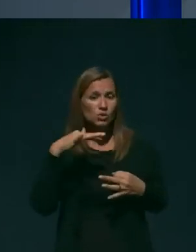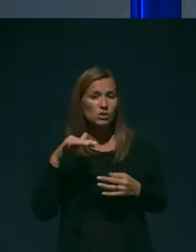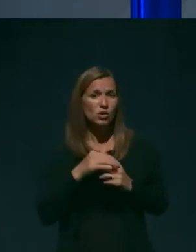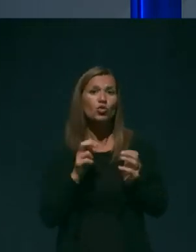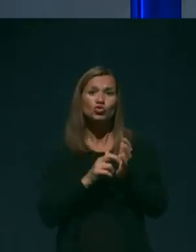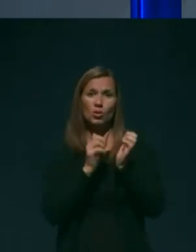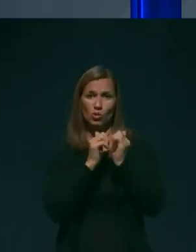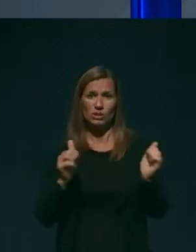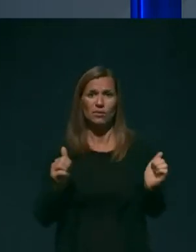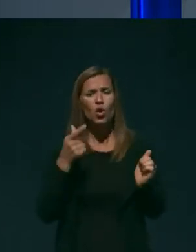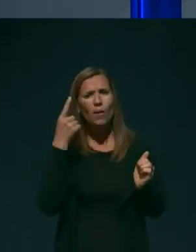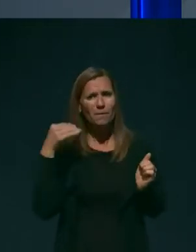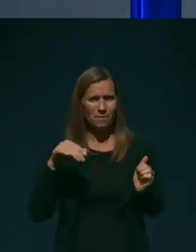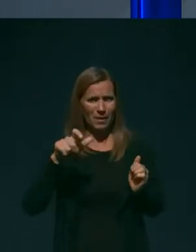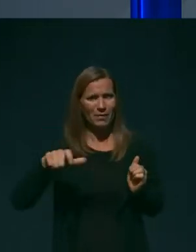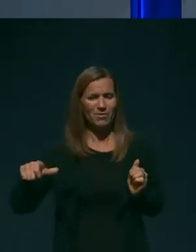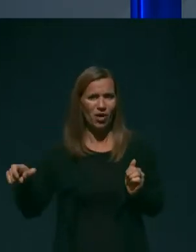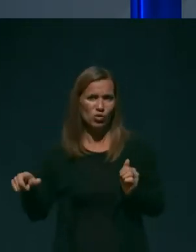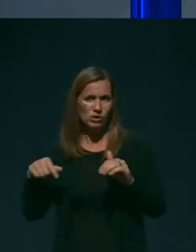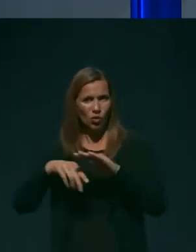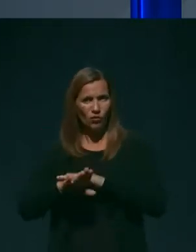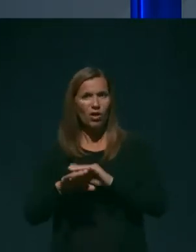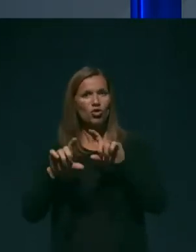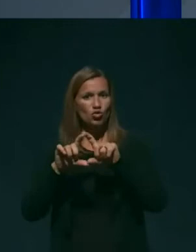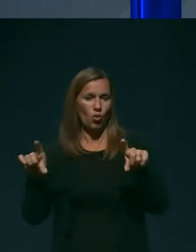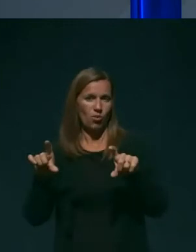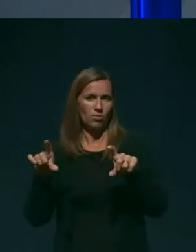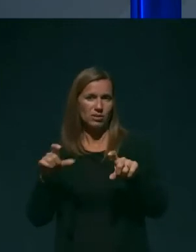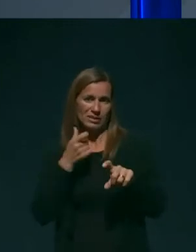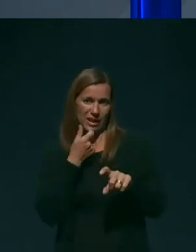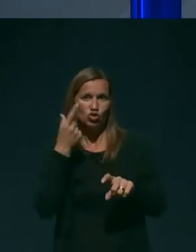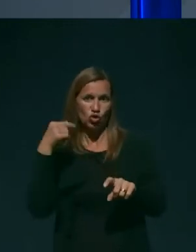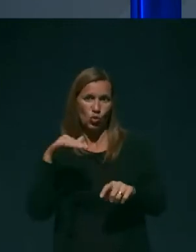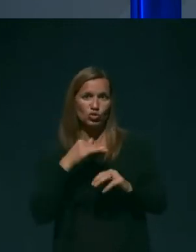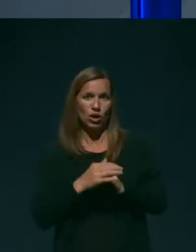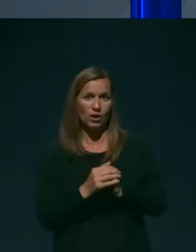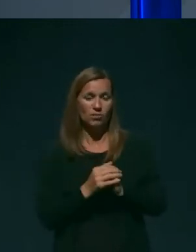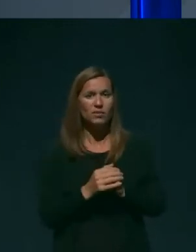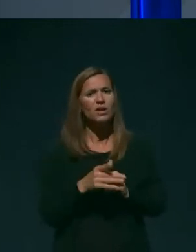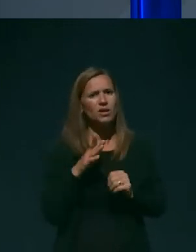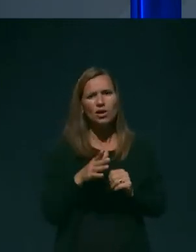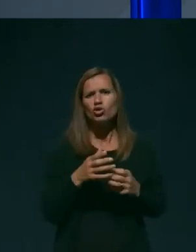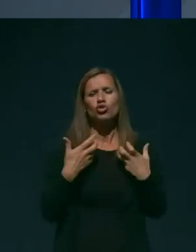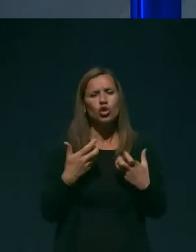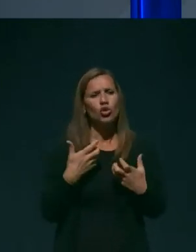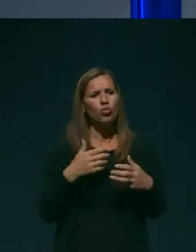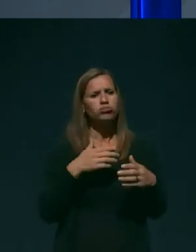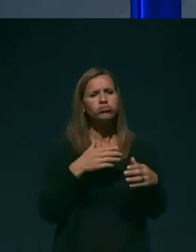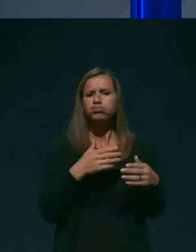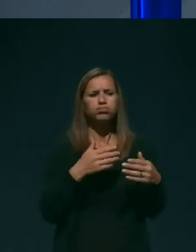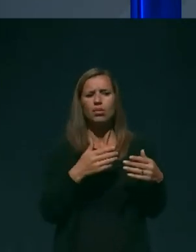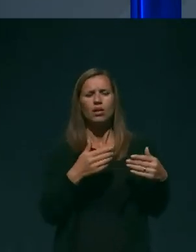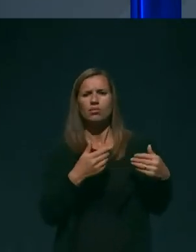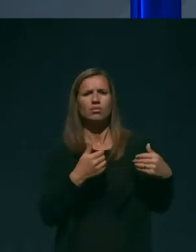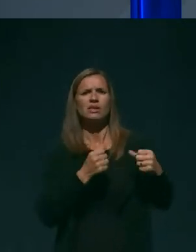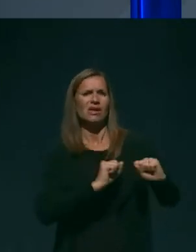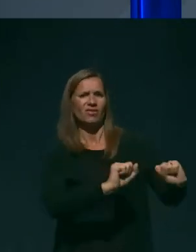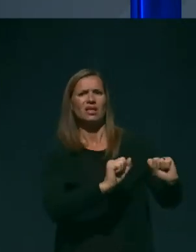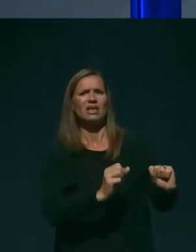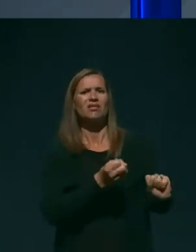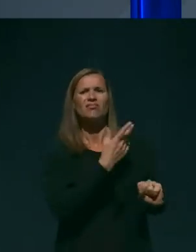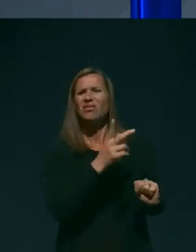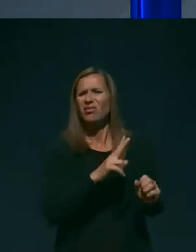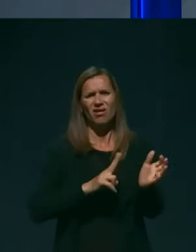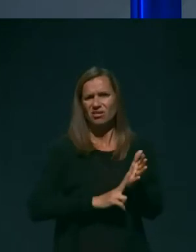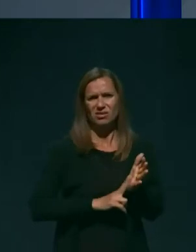prebivalcev domov za starejše občane. S tem v zvezi želijo vreči nekatere špekulacije, domneve in neresnične trditve,